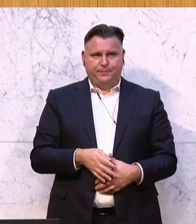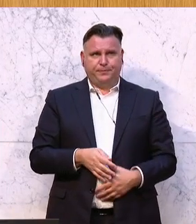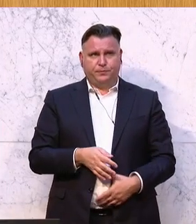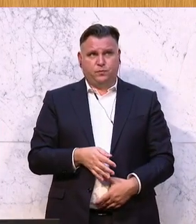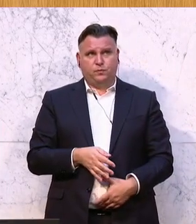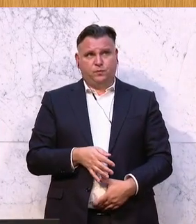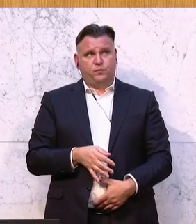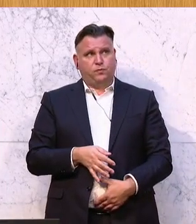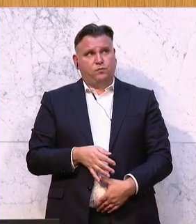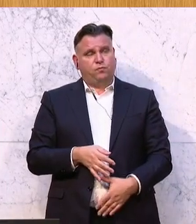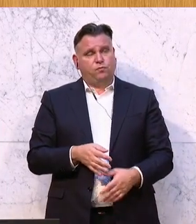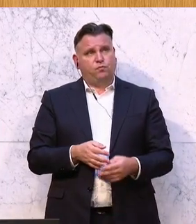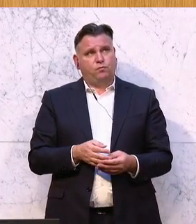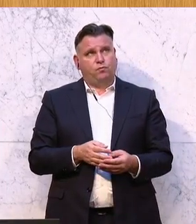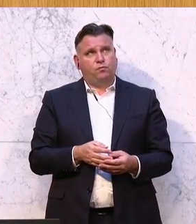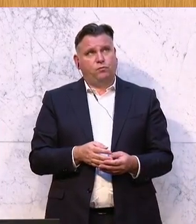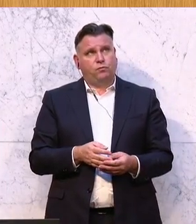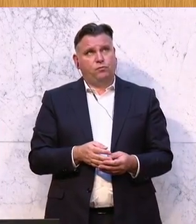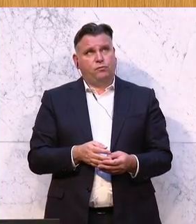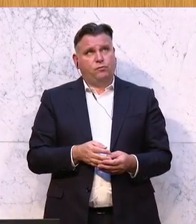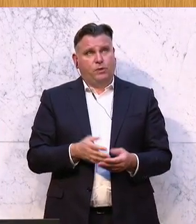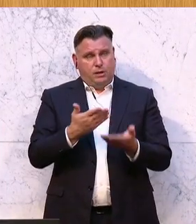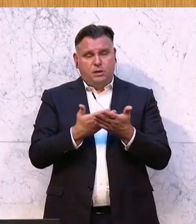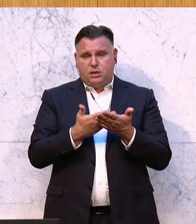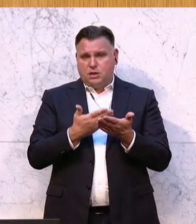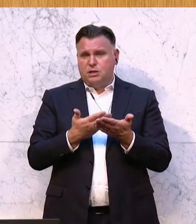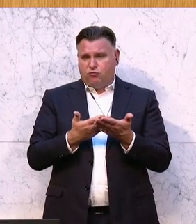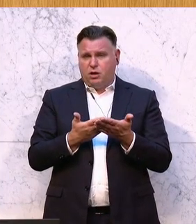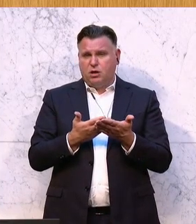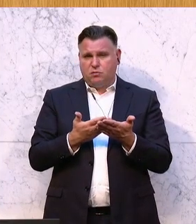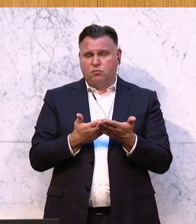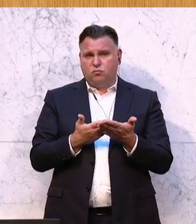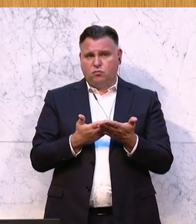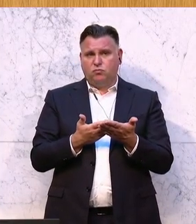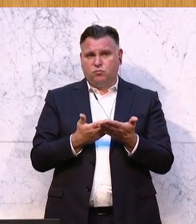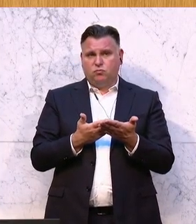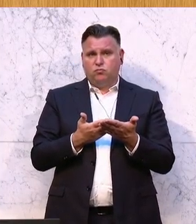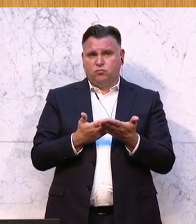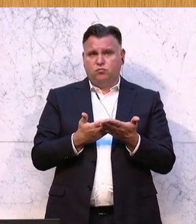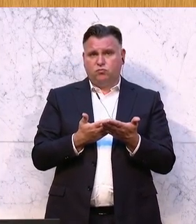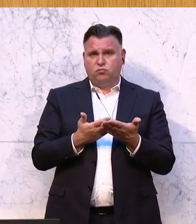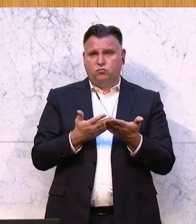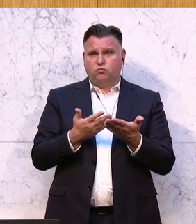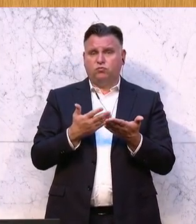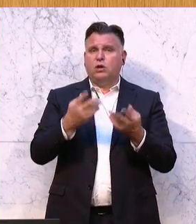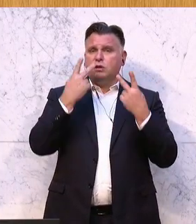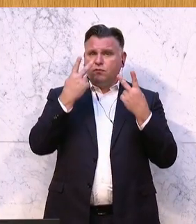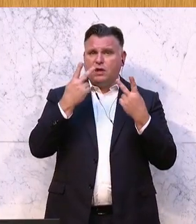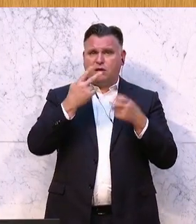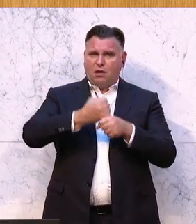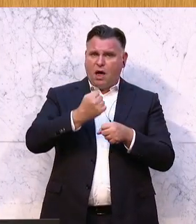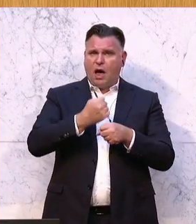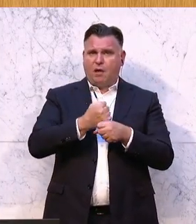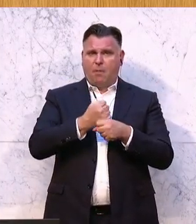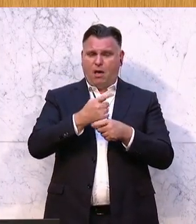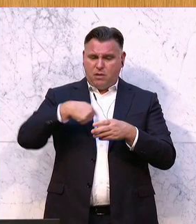das gibt doch die Rechtfertigung dafür, dass das Tragen der Arbeit, der wichtigen Arbeit nach